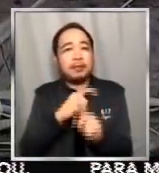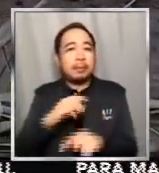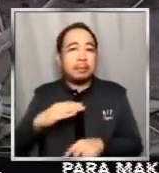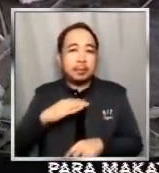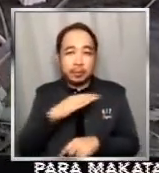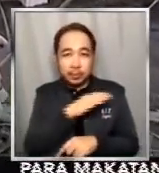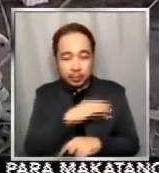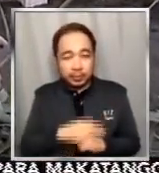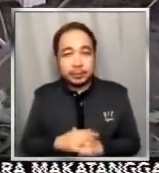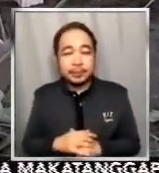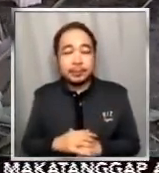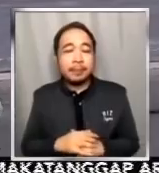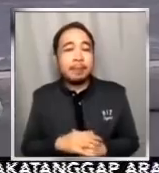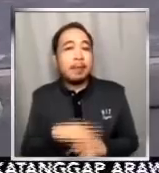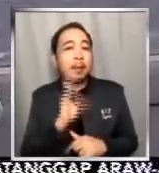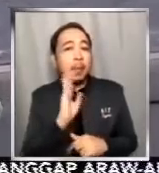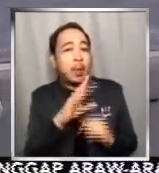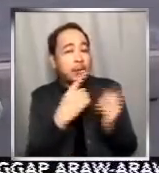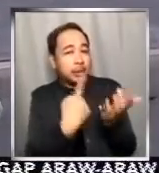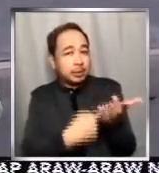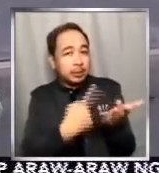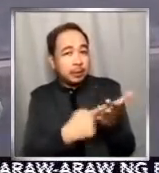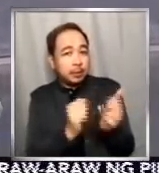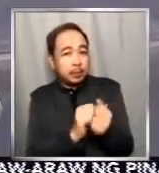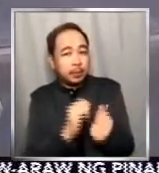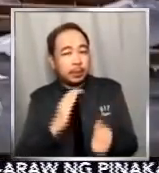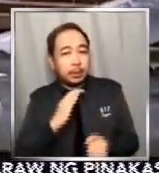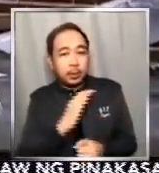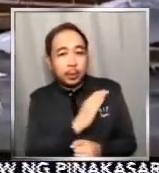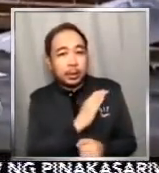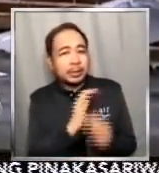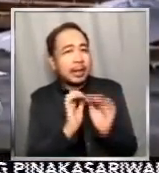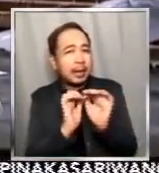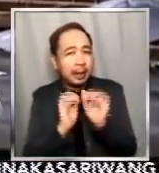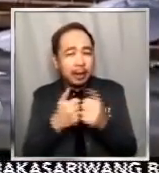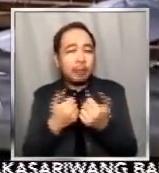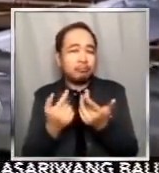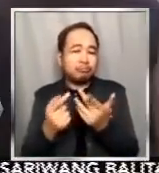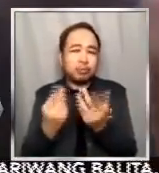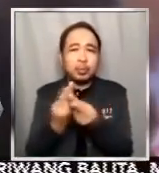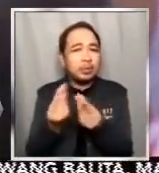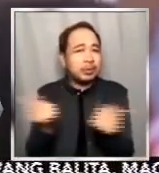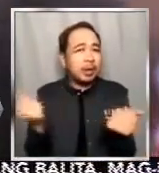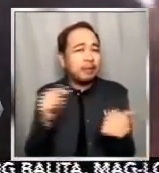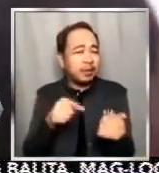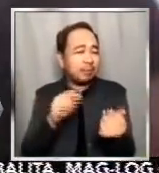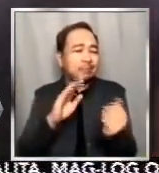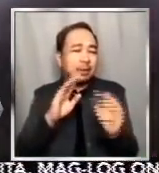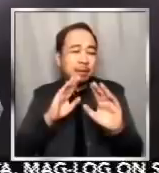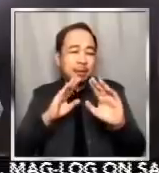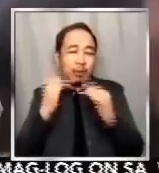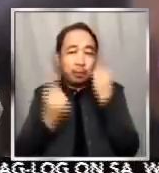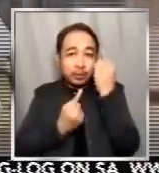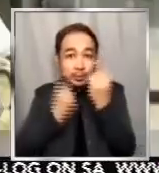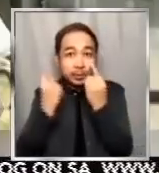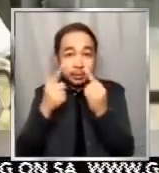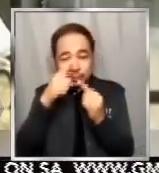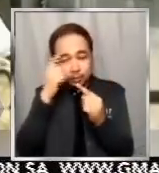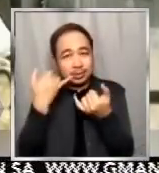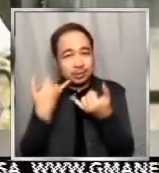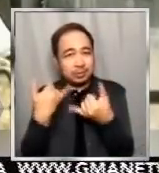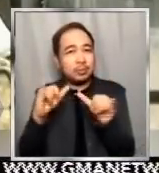Congress kung paano po na matugunan ito dahil ongoing pa naman yung usapin about the